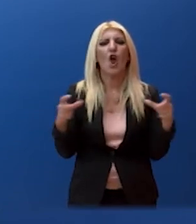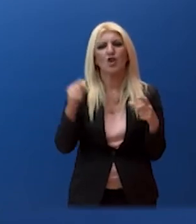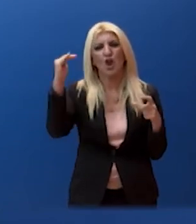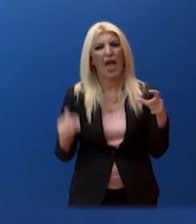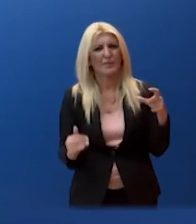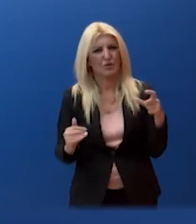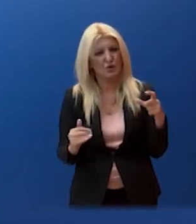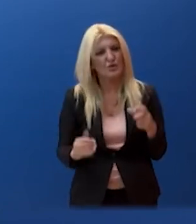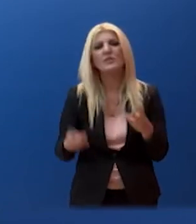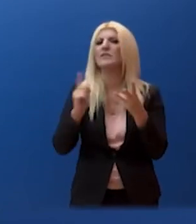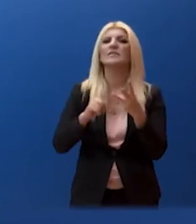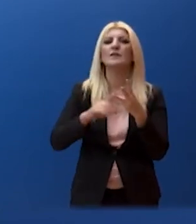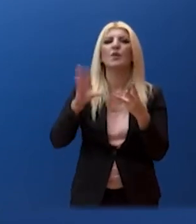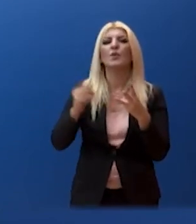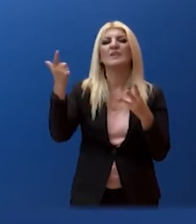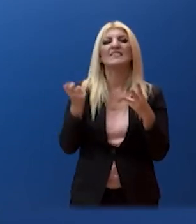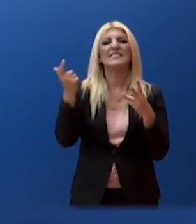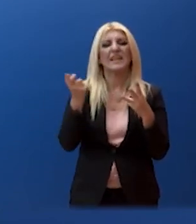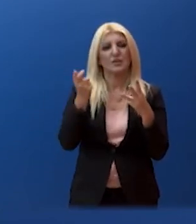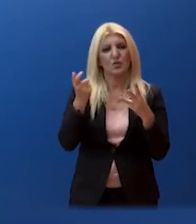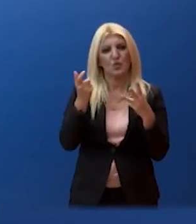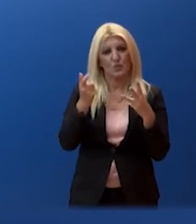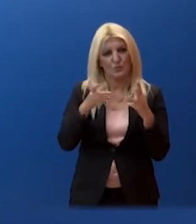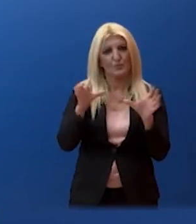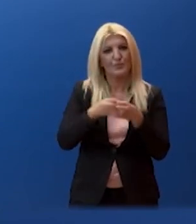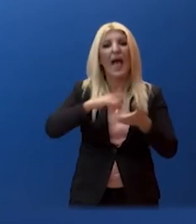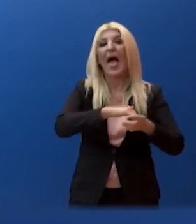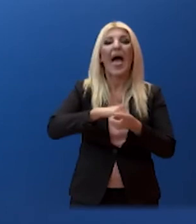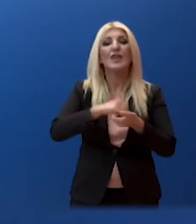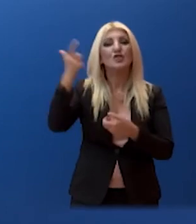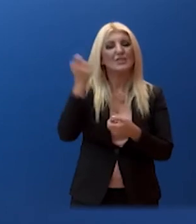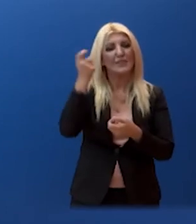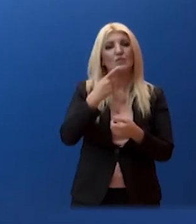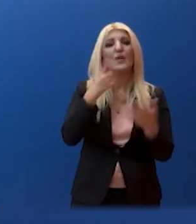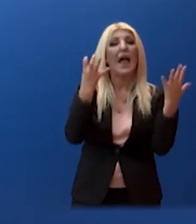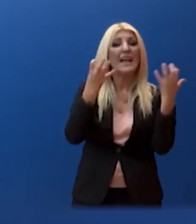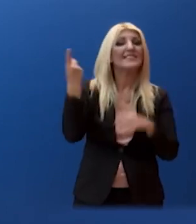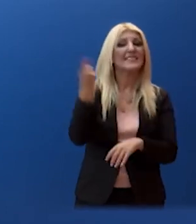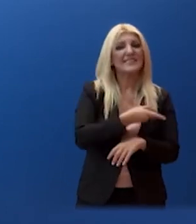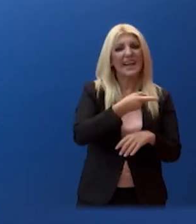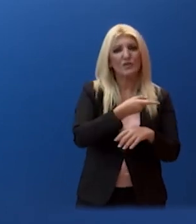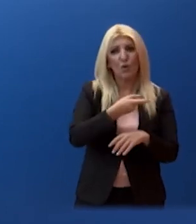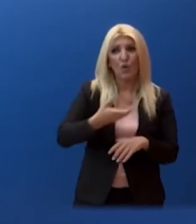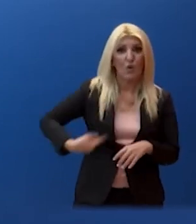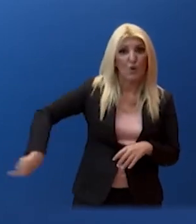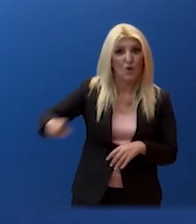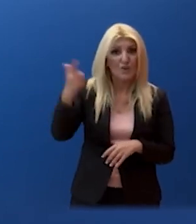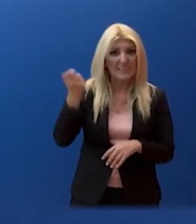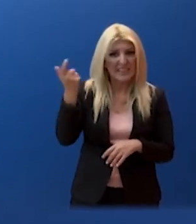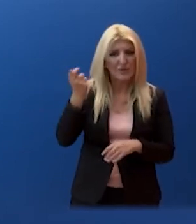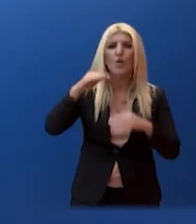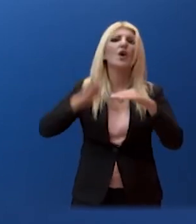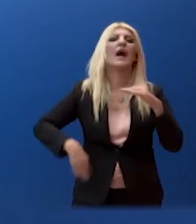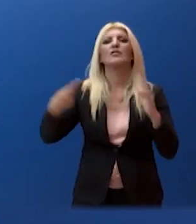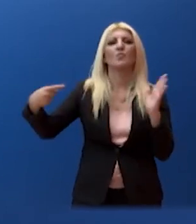Από καταγγελίες που έγινε αυτές από την Ένωση Συνταξιούχων, είπαν ότι το 90% είναι κάτω από 1.000 ευρώ και αυτοί δεν πρόκειται να πάρουν τίποτα.